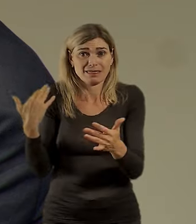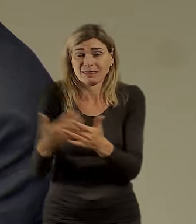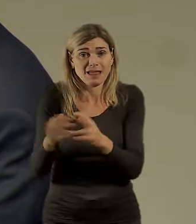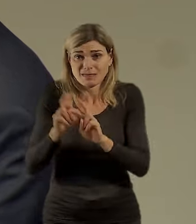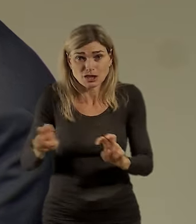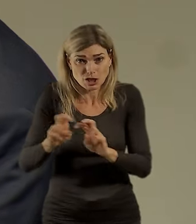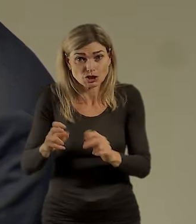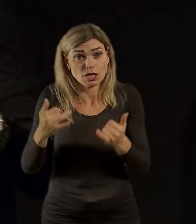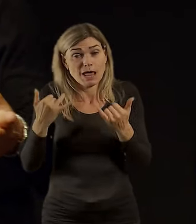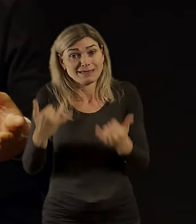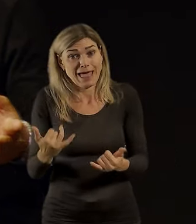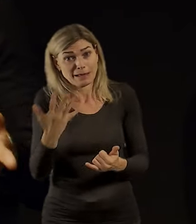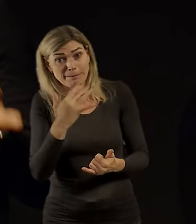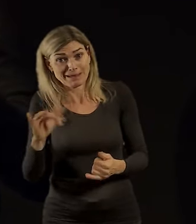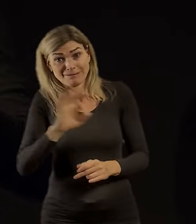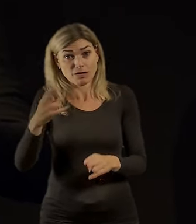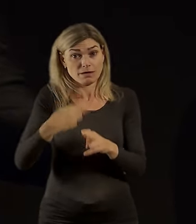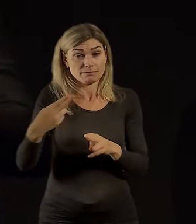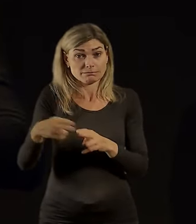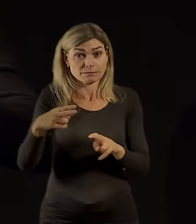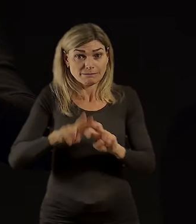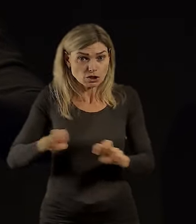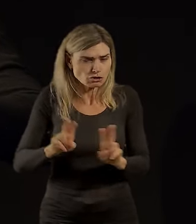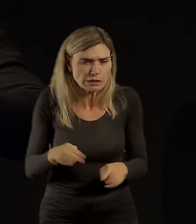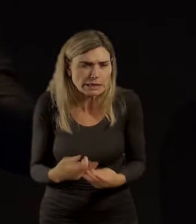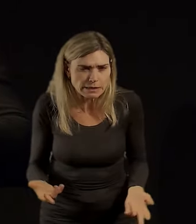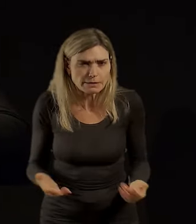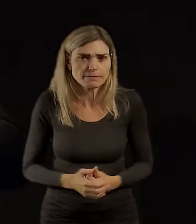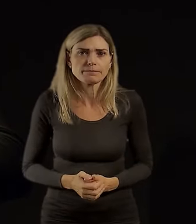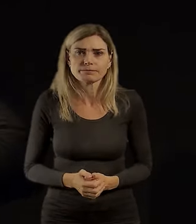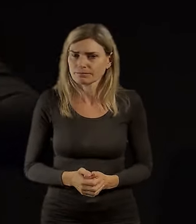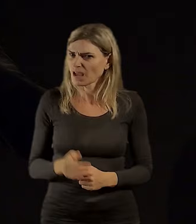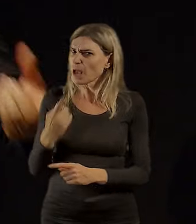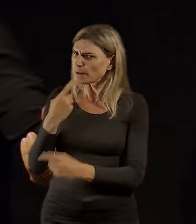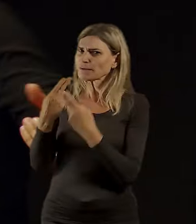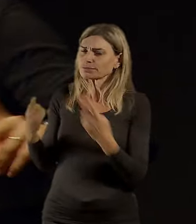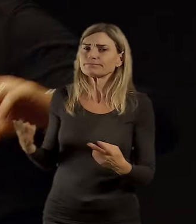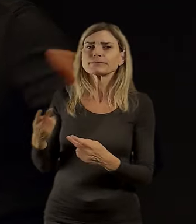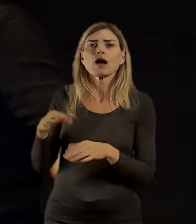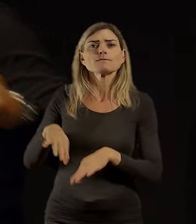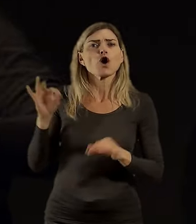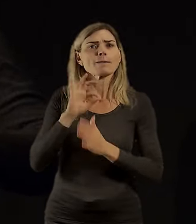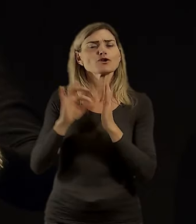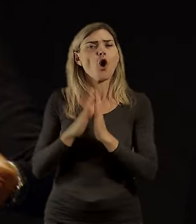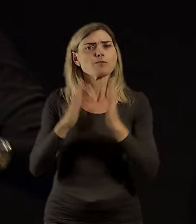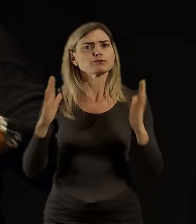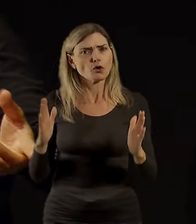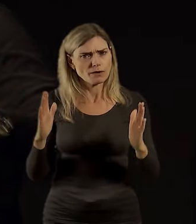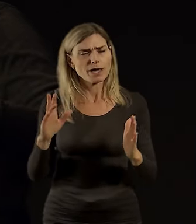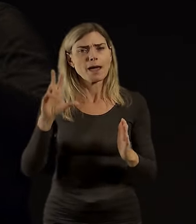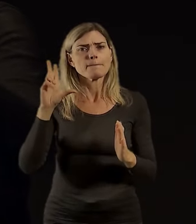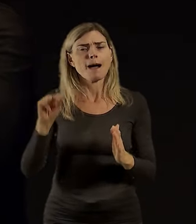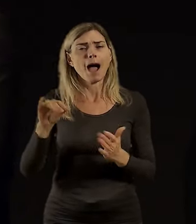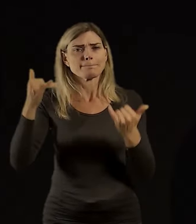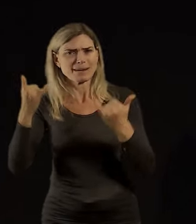měli vlastně setkání, už to bylo možná tři roky, že ta volební období, že u nás zastupitelstva a ve středočeském kraji se překrývají o dva roky.